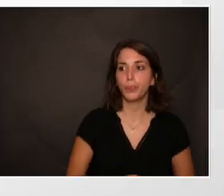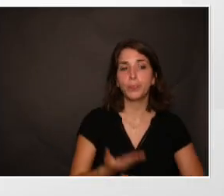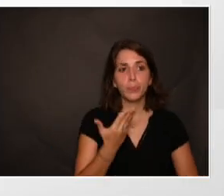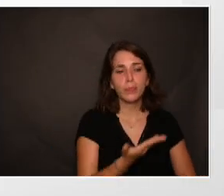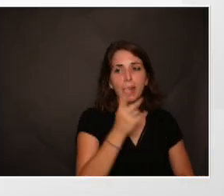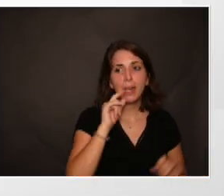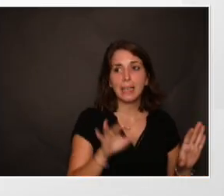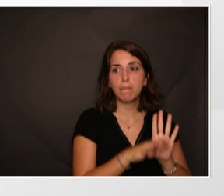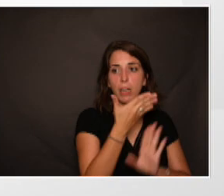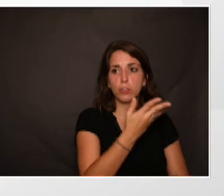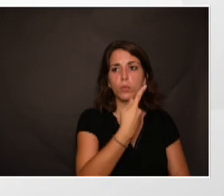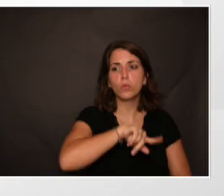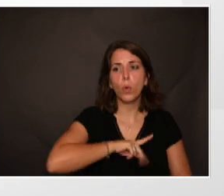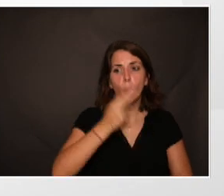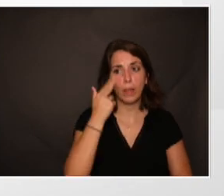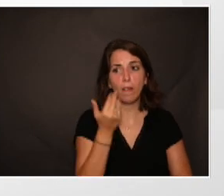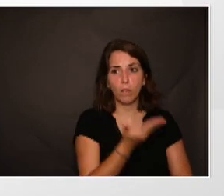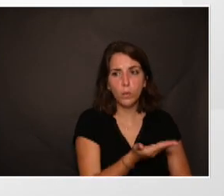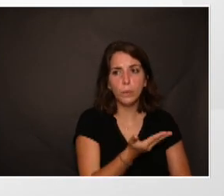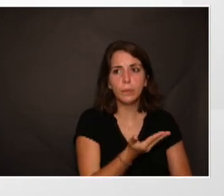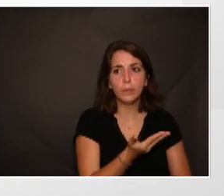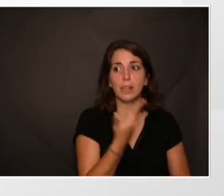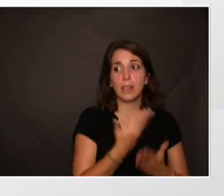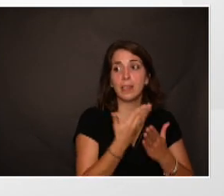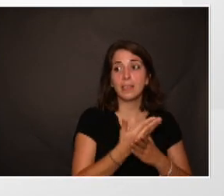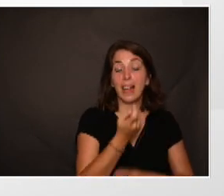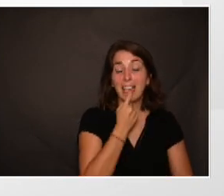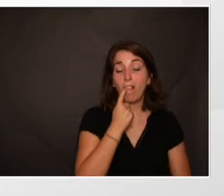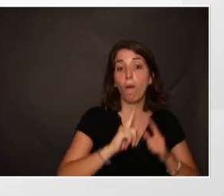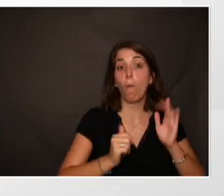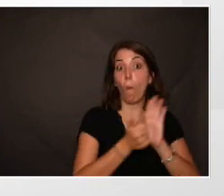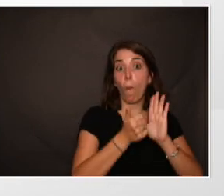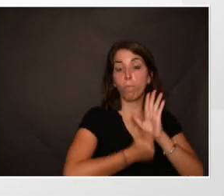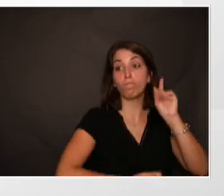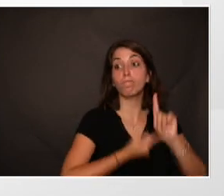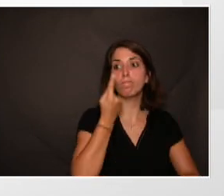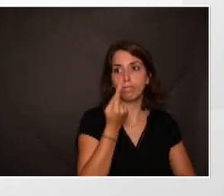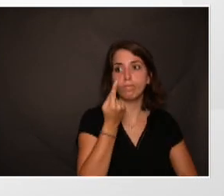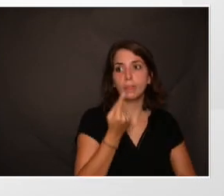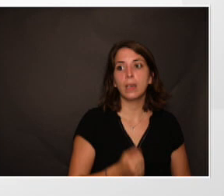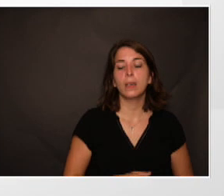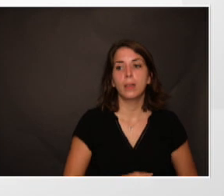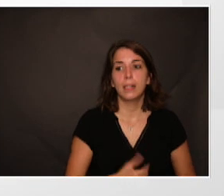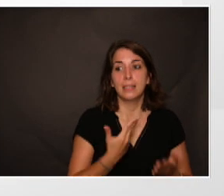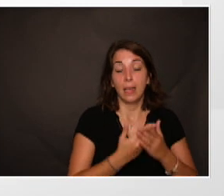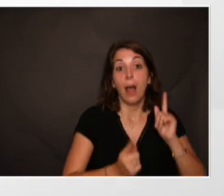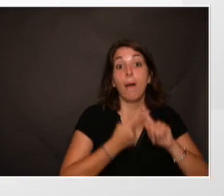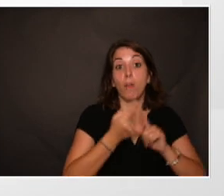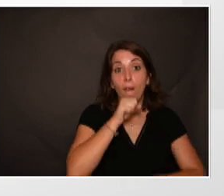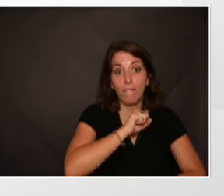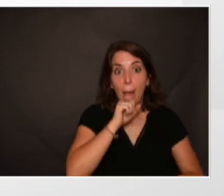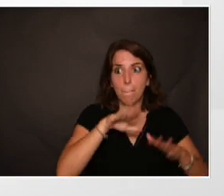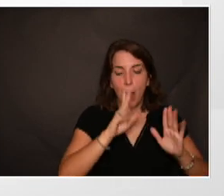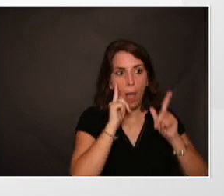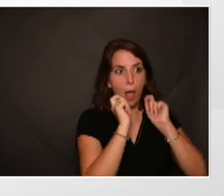'est effectivement le temps va jouer un rôle important et plus on vieillit, plus il est important de maintenir une attention